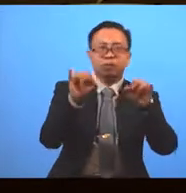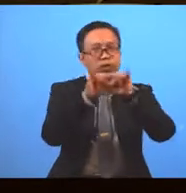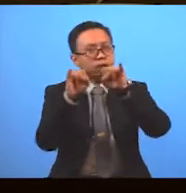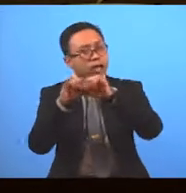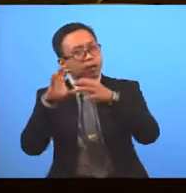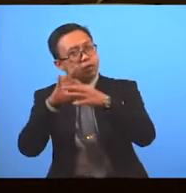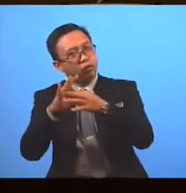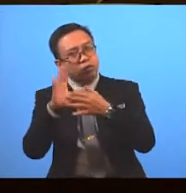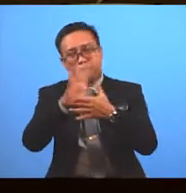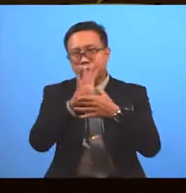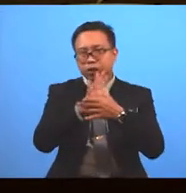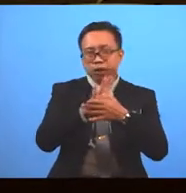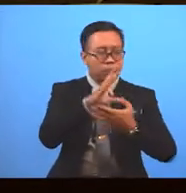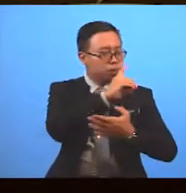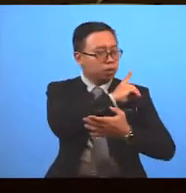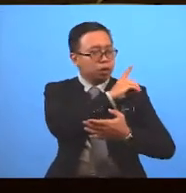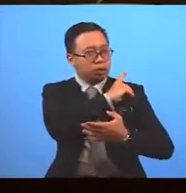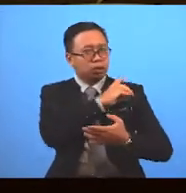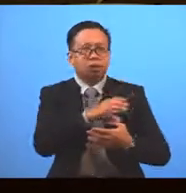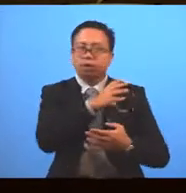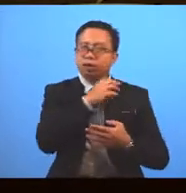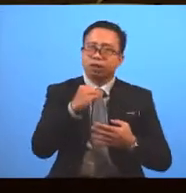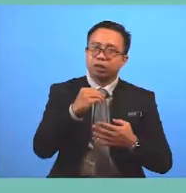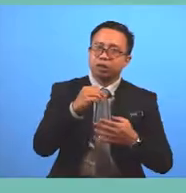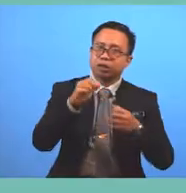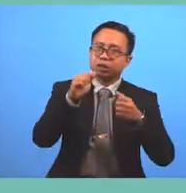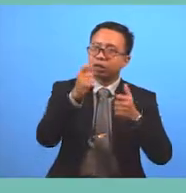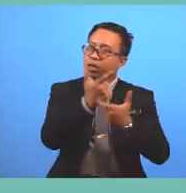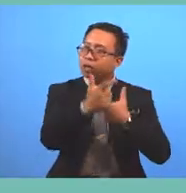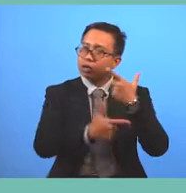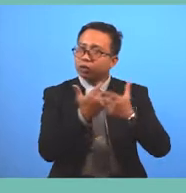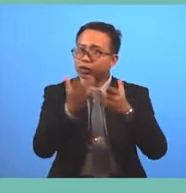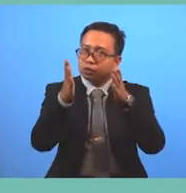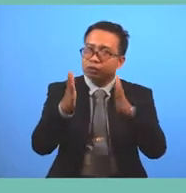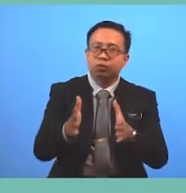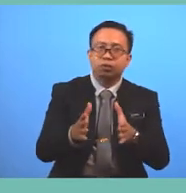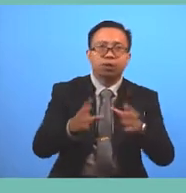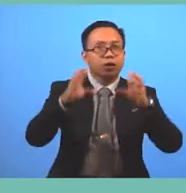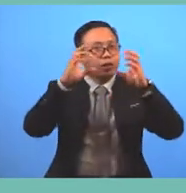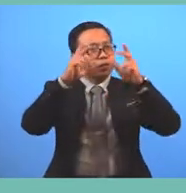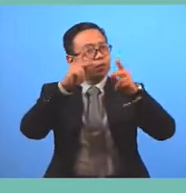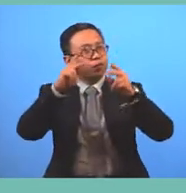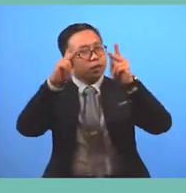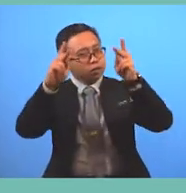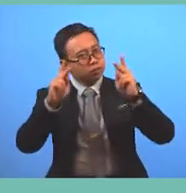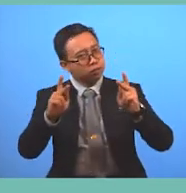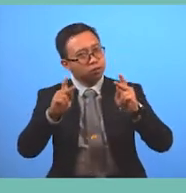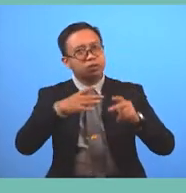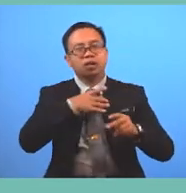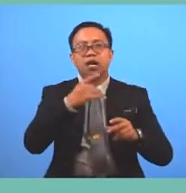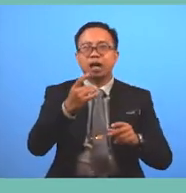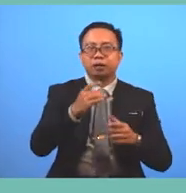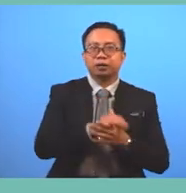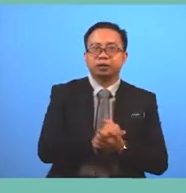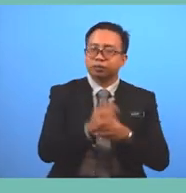film Director Leading actors You can use phrases Like It's a